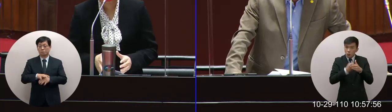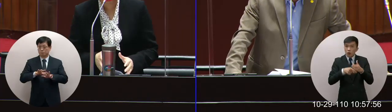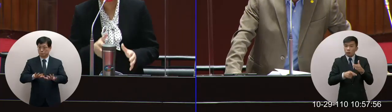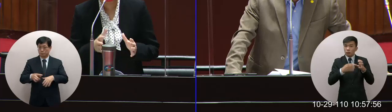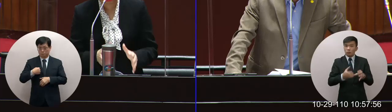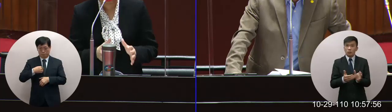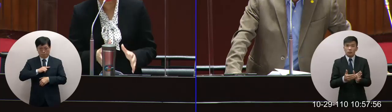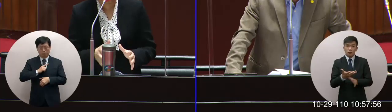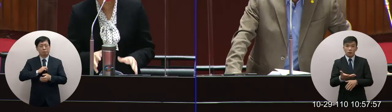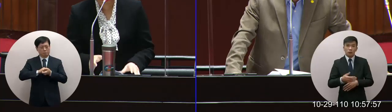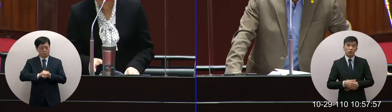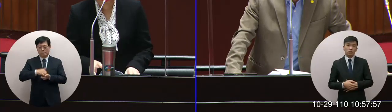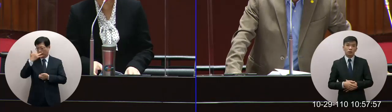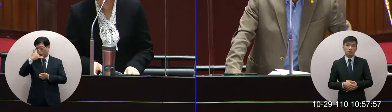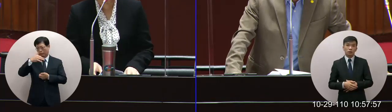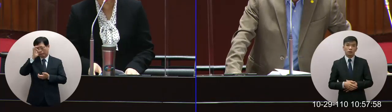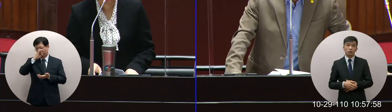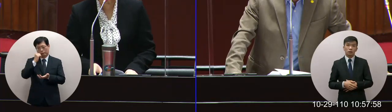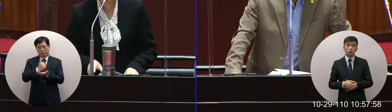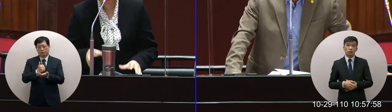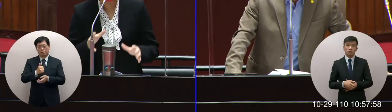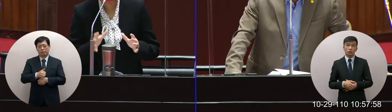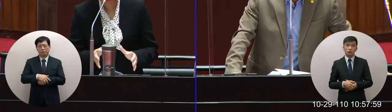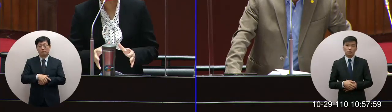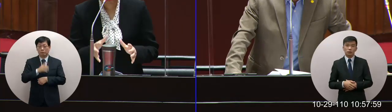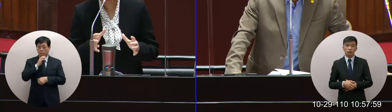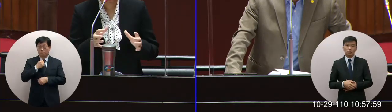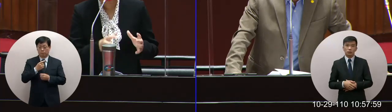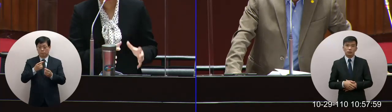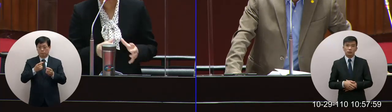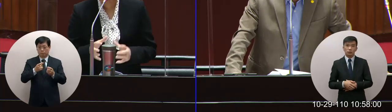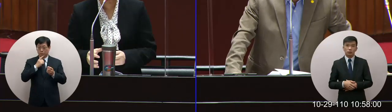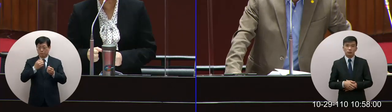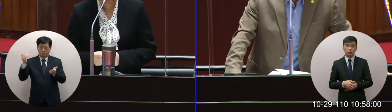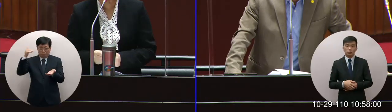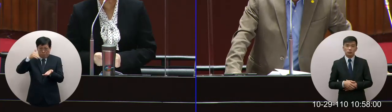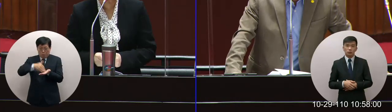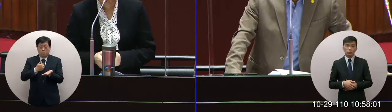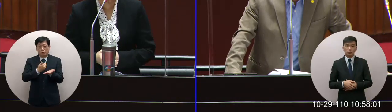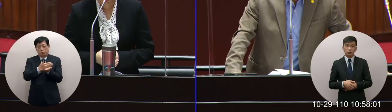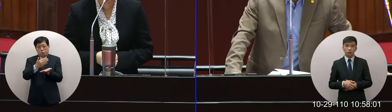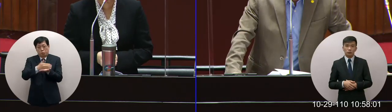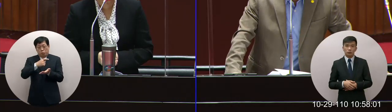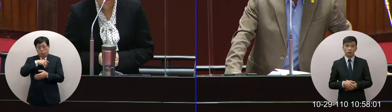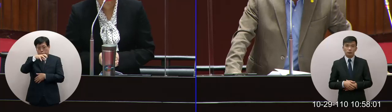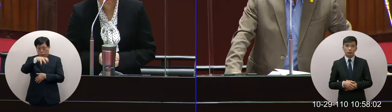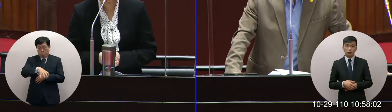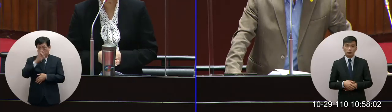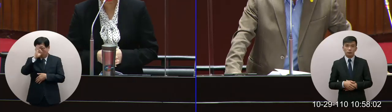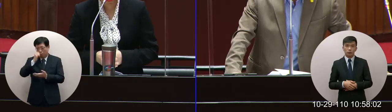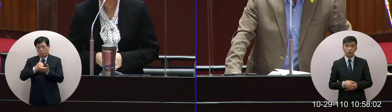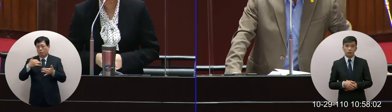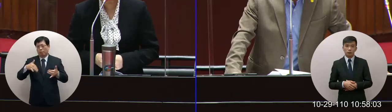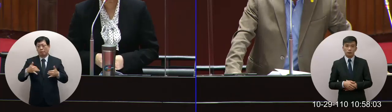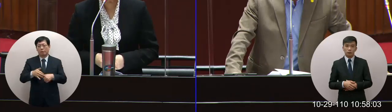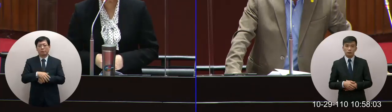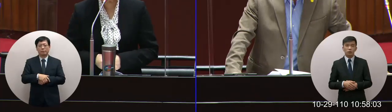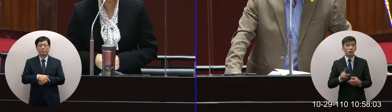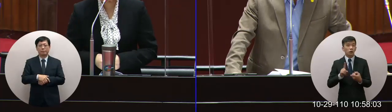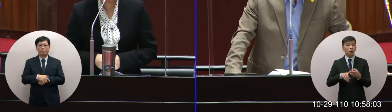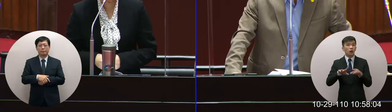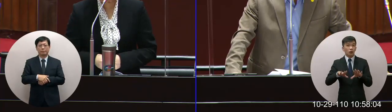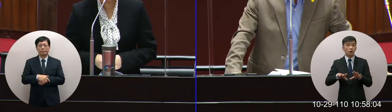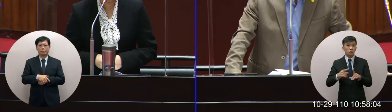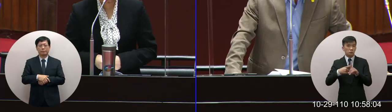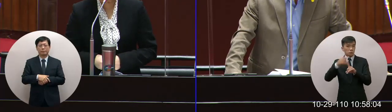我們現在確實都還沒有完成這個最終處理廠的這個所以我們現在所有的高階核廢